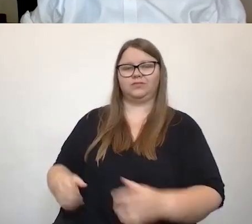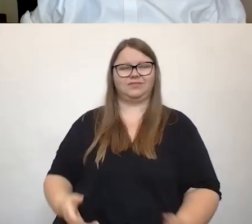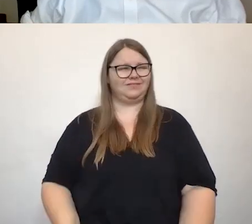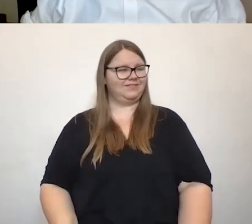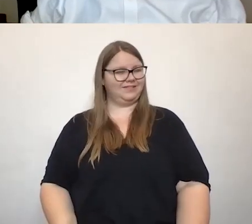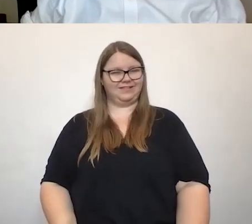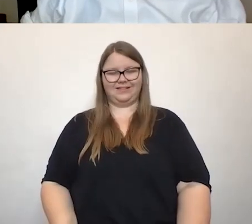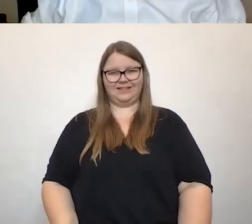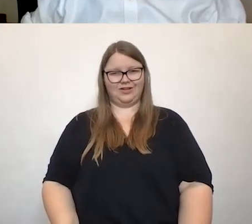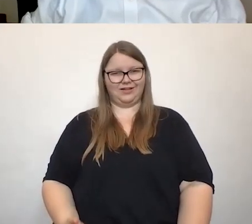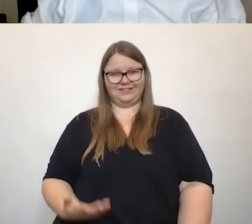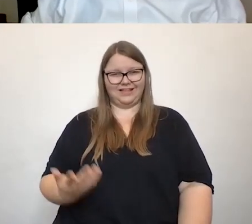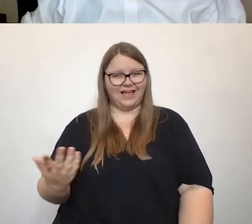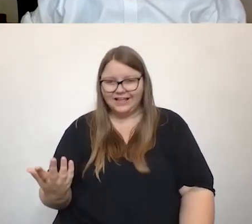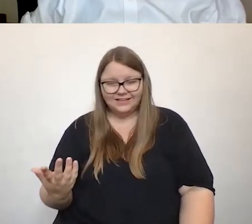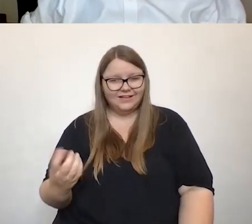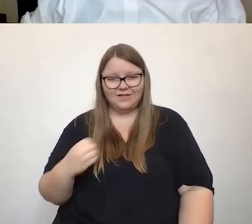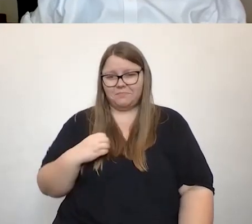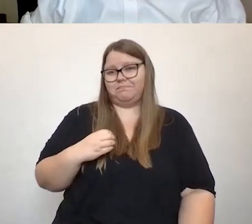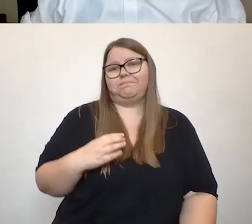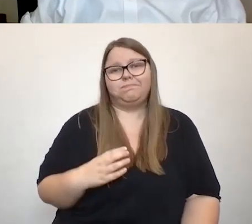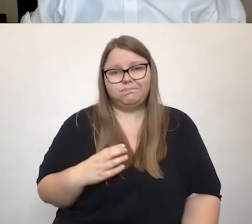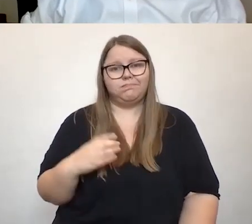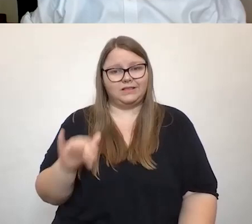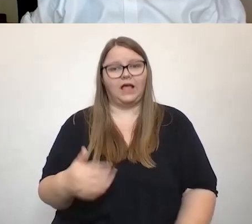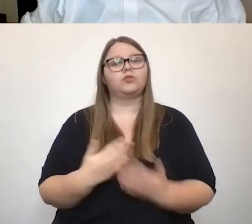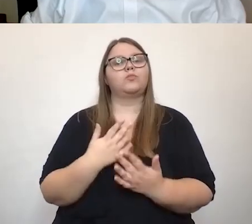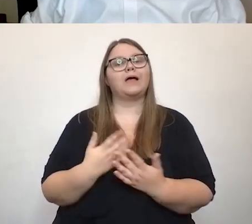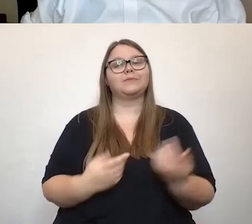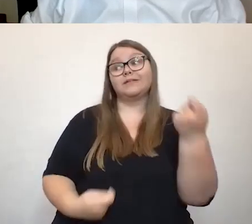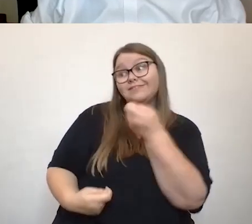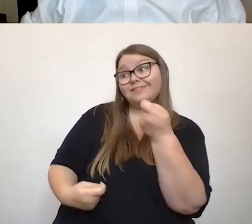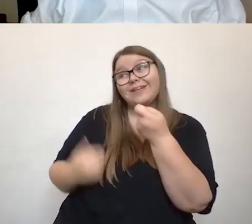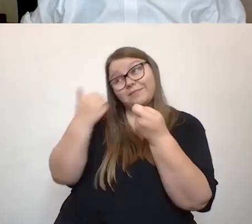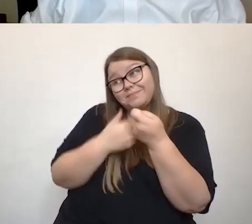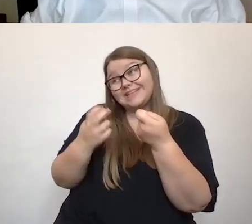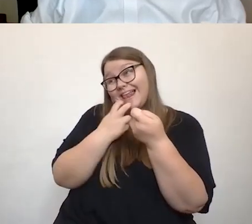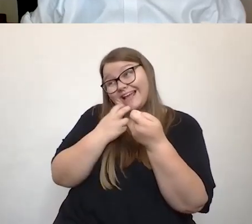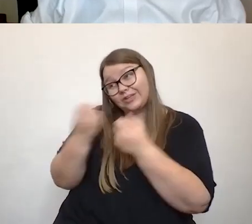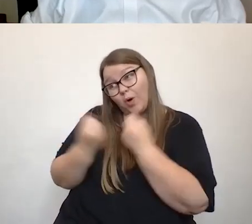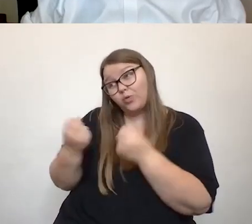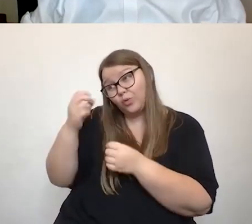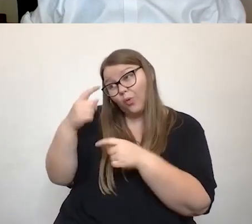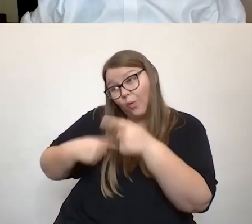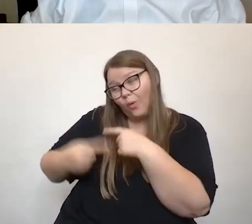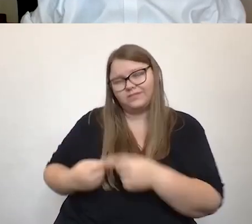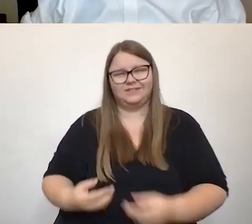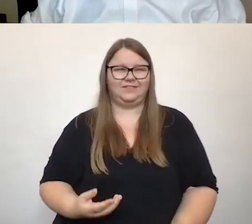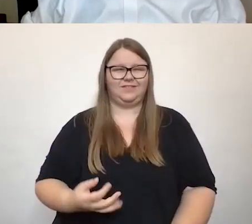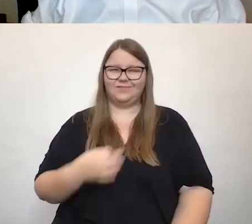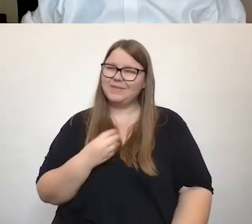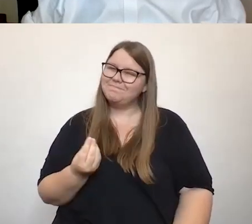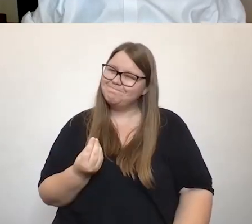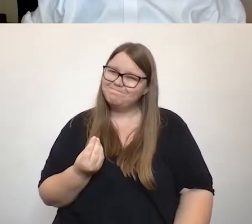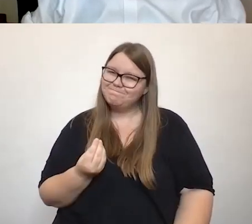leisten, um den Klimawandel zu stoppen, um auf E-Mobilität zu setzen, ich weiß irgendwie ehrlicherweise nicht so richtig, ob das immer der Weg